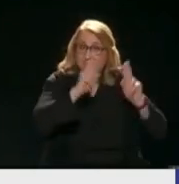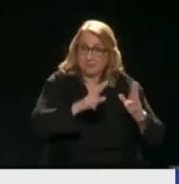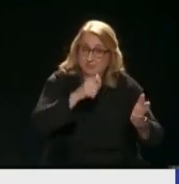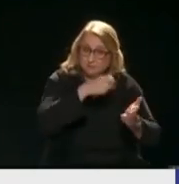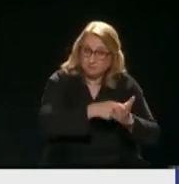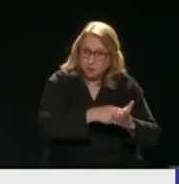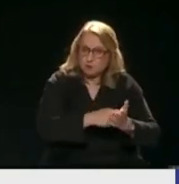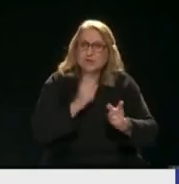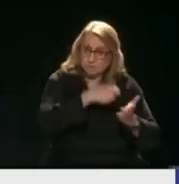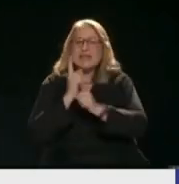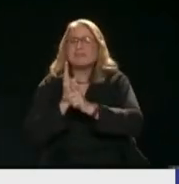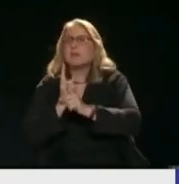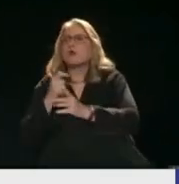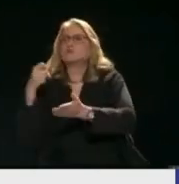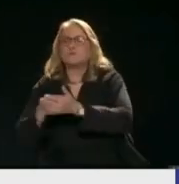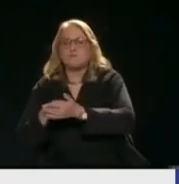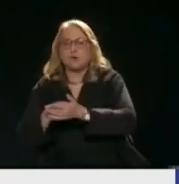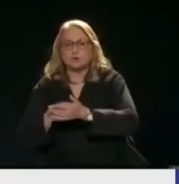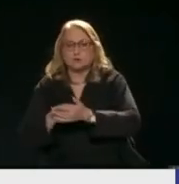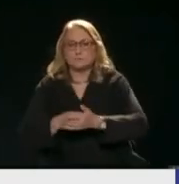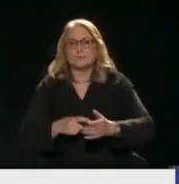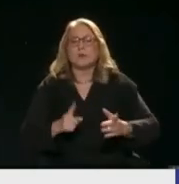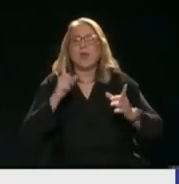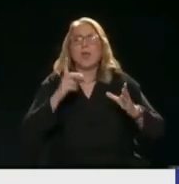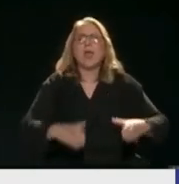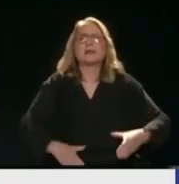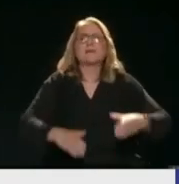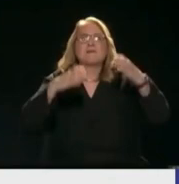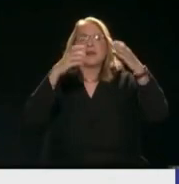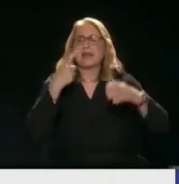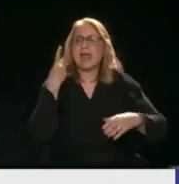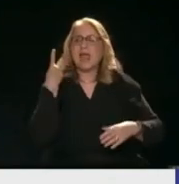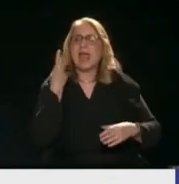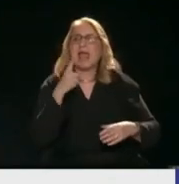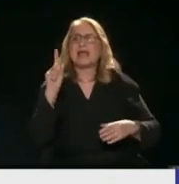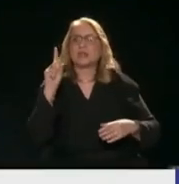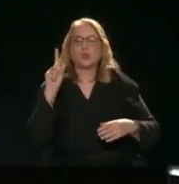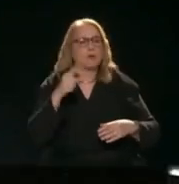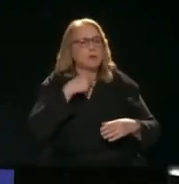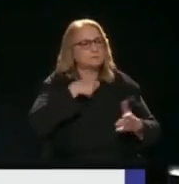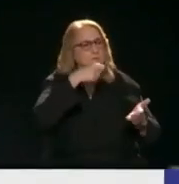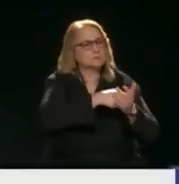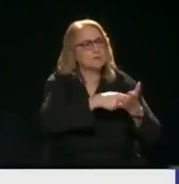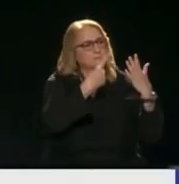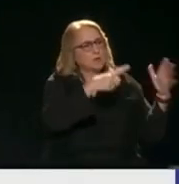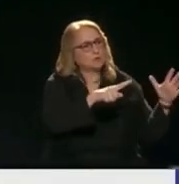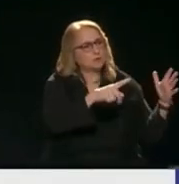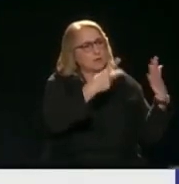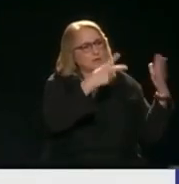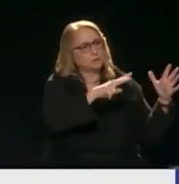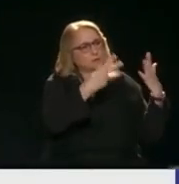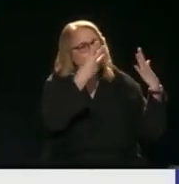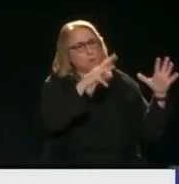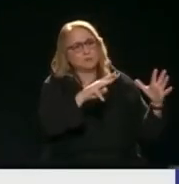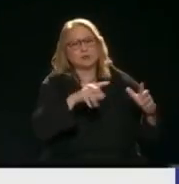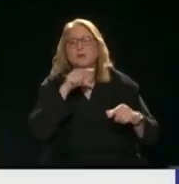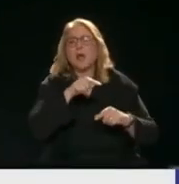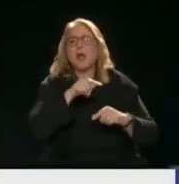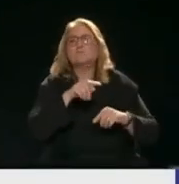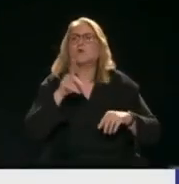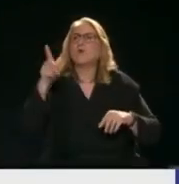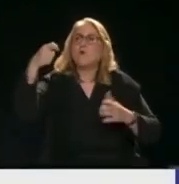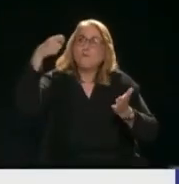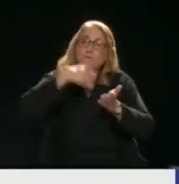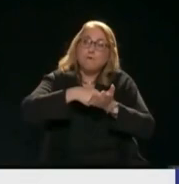ή 800 δουράρια Το τόνο ενώ το δάρελ κάνει 100, 150 Αυτό είναι ένας φόρος εξαγωγής Από τις χώρες που έχουν